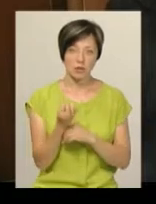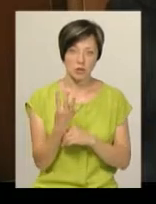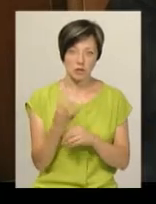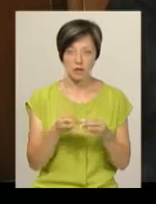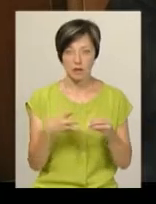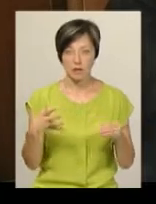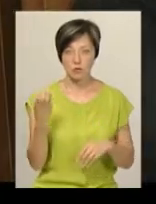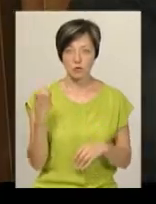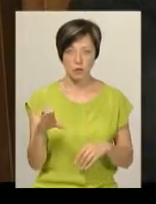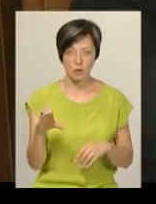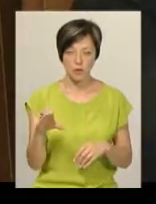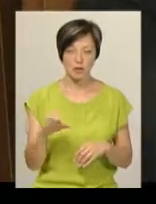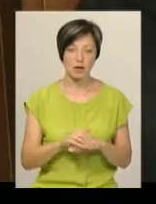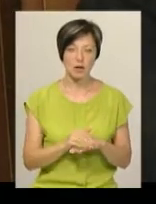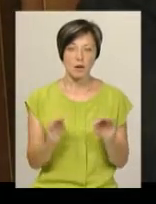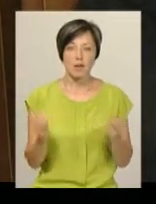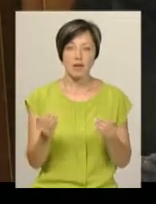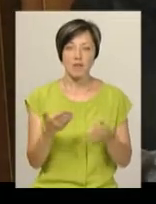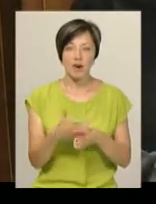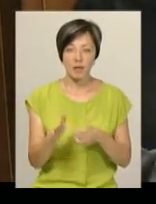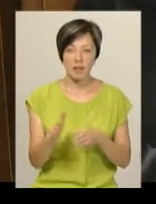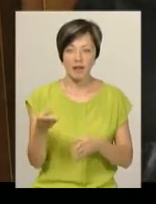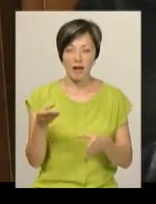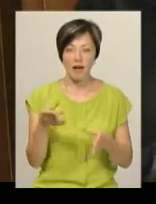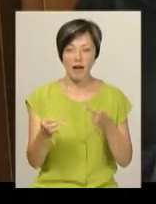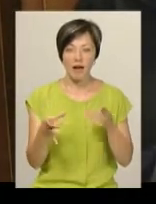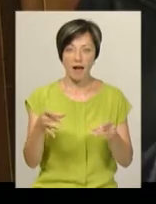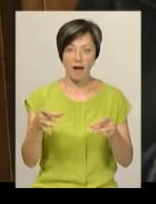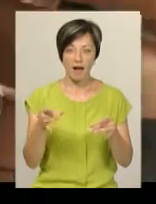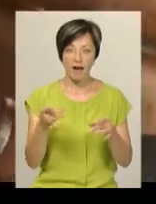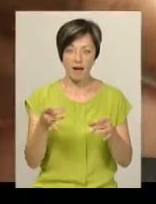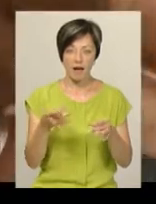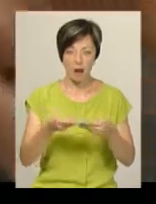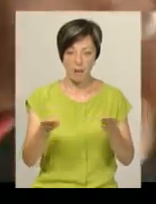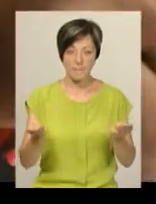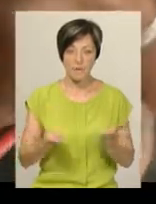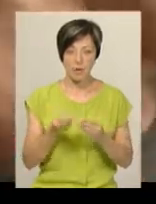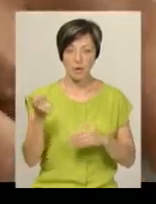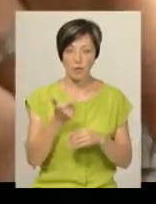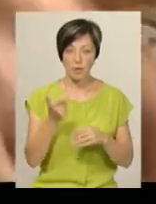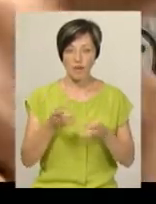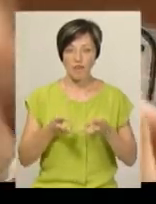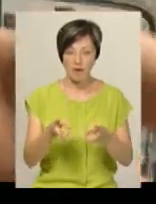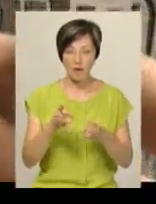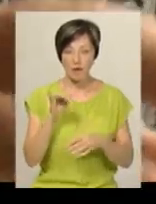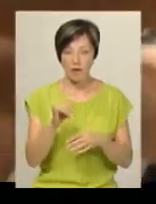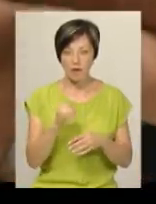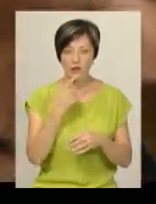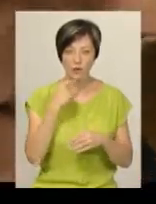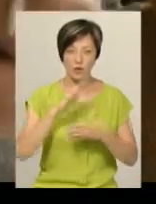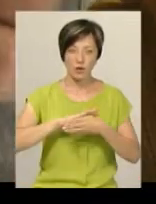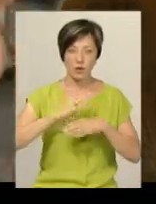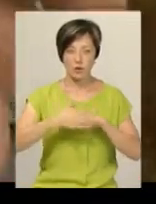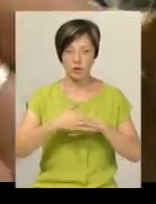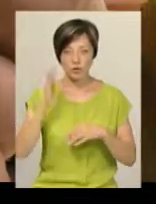-15-го століття. Невеличкий фрагмент кераміки, такої досить грубої, такий поганий випал, з одного боку червоний,